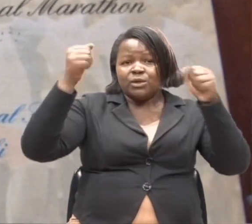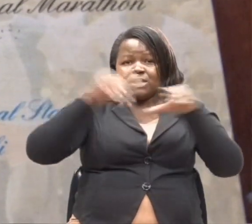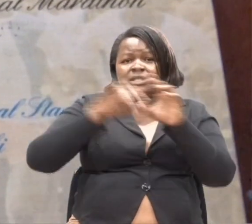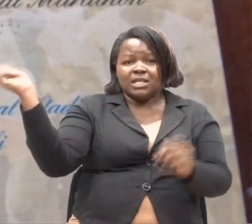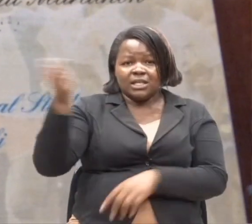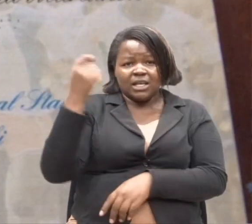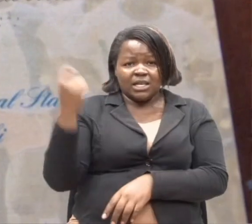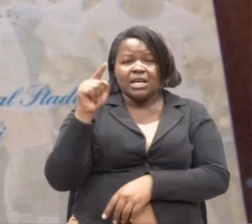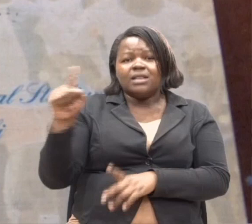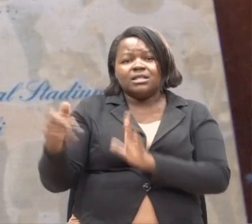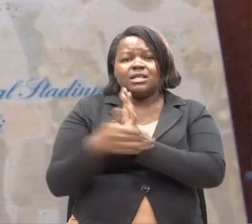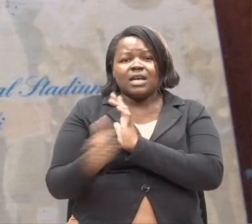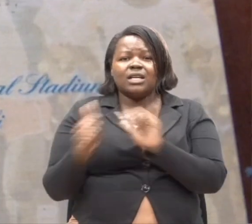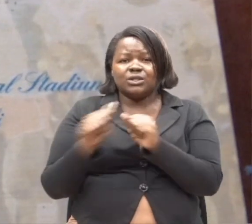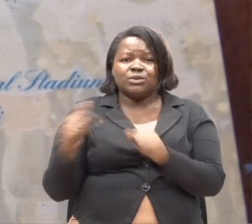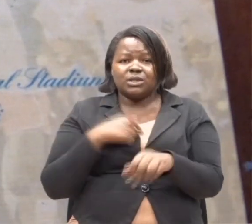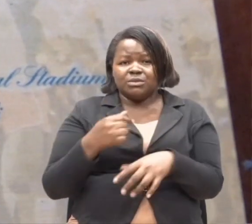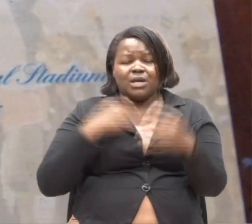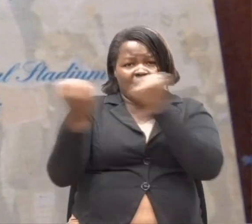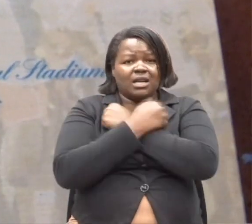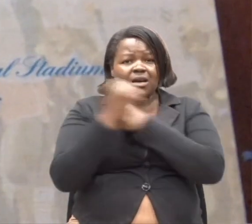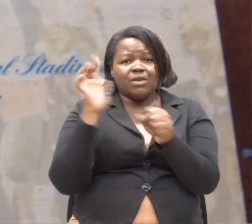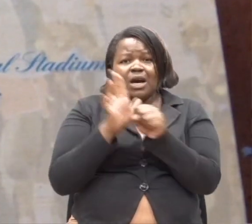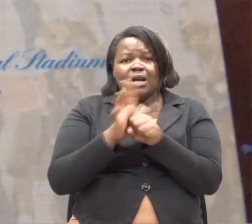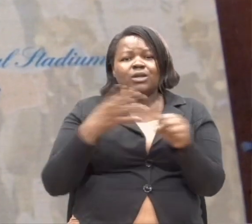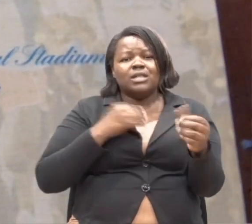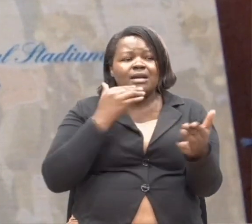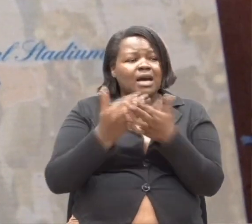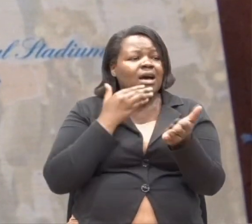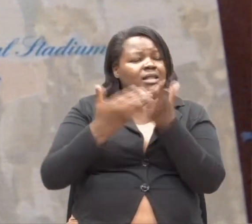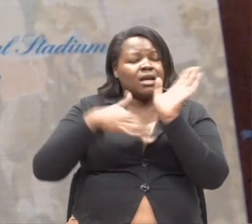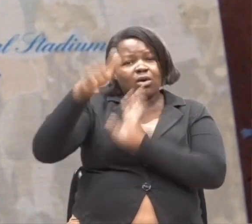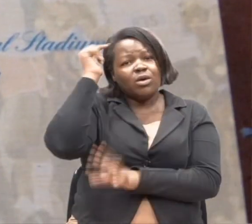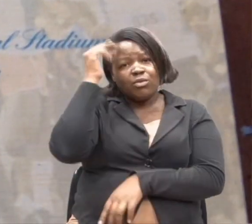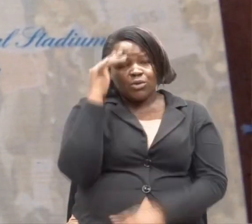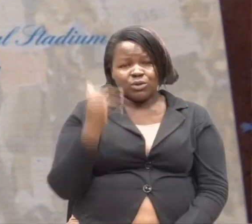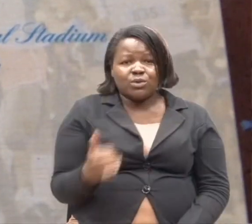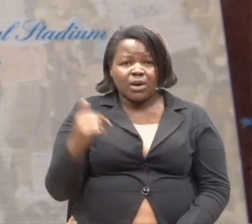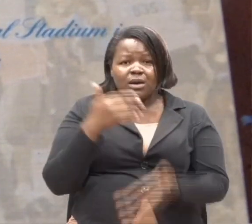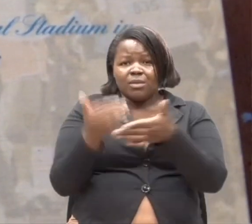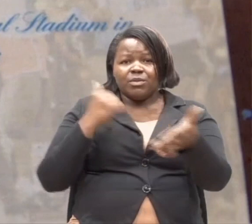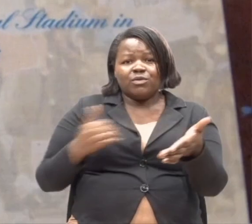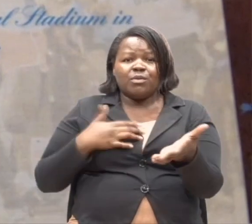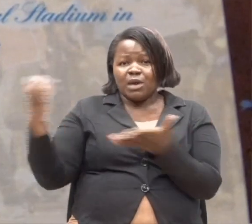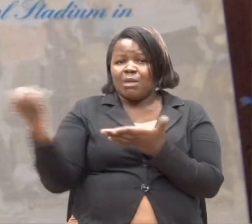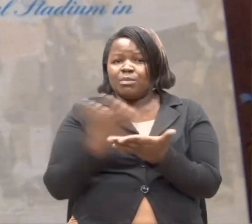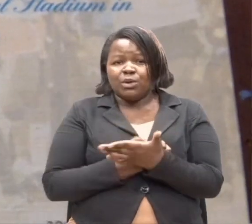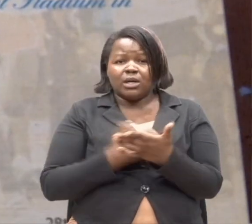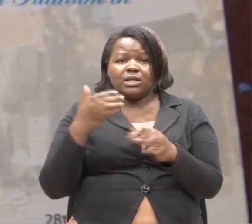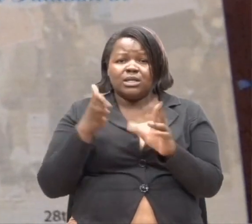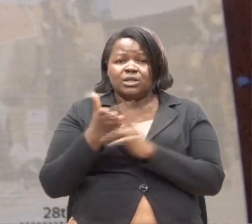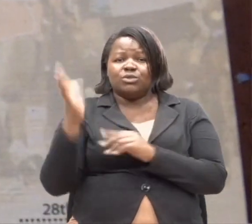ya Kenya. Hiyo ni talanta moja ambaye ni naiezina na shukuru mungu. Ya kuamba hata kabla sijaajiriwa na